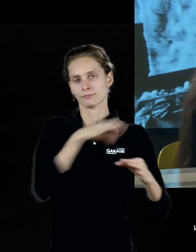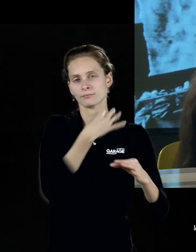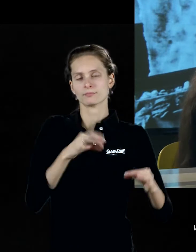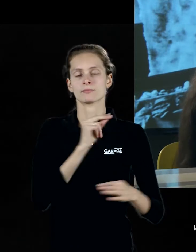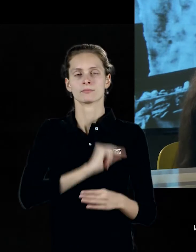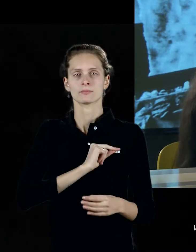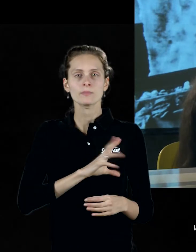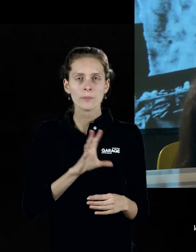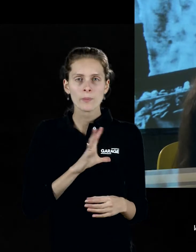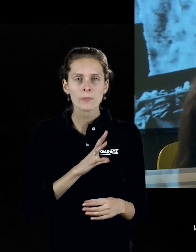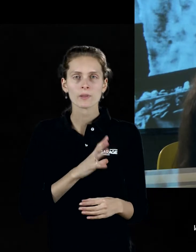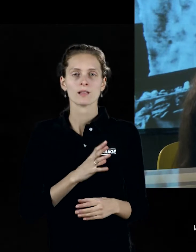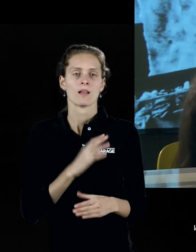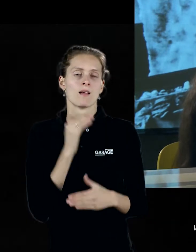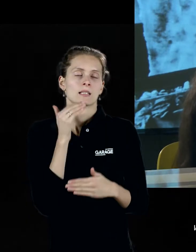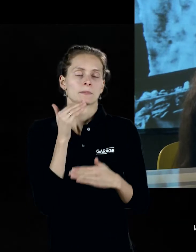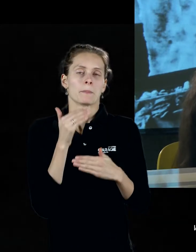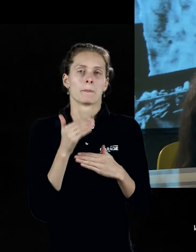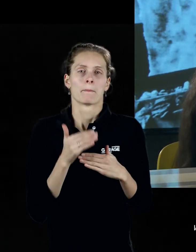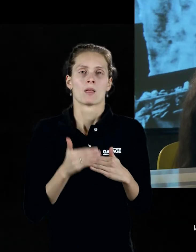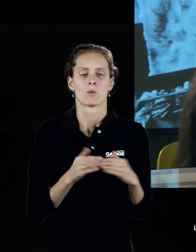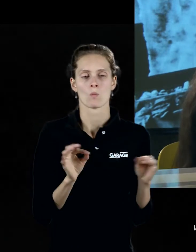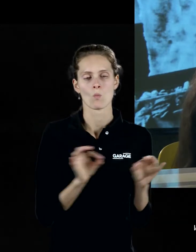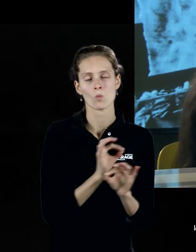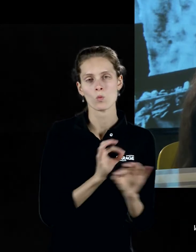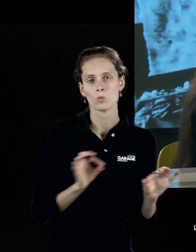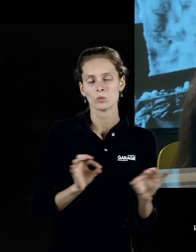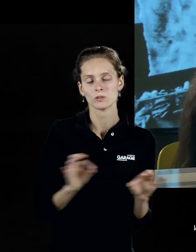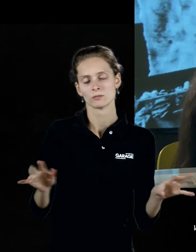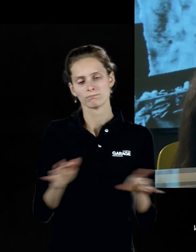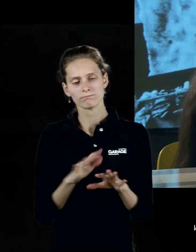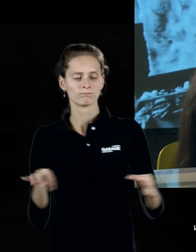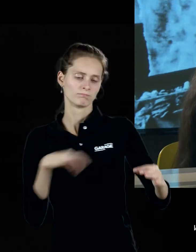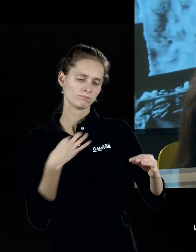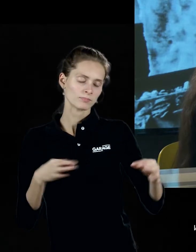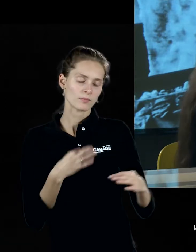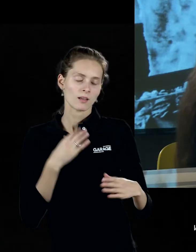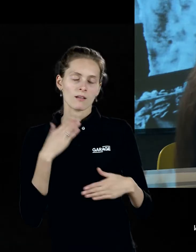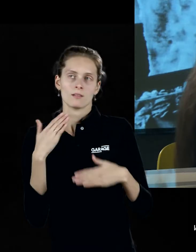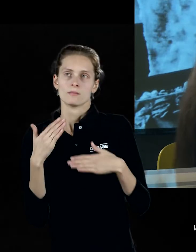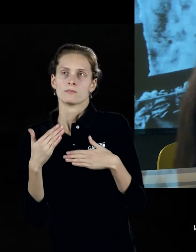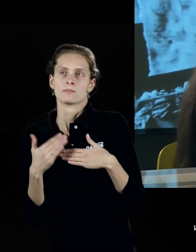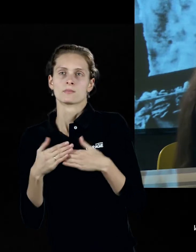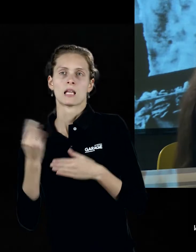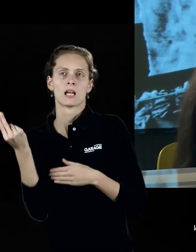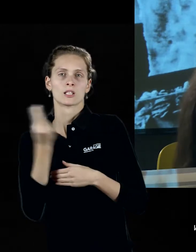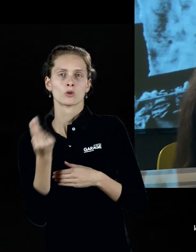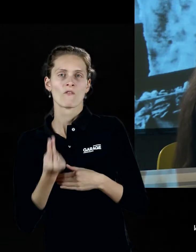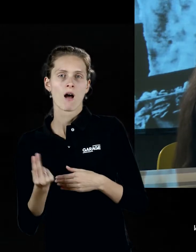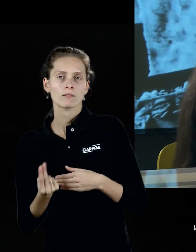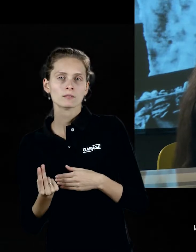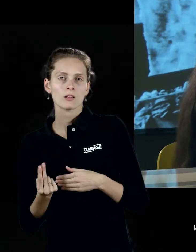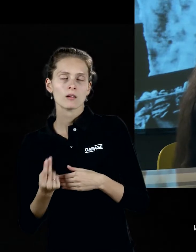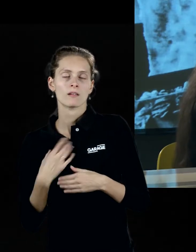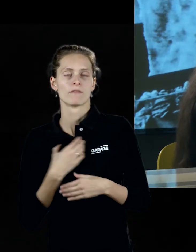само сближение музыки и игры на музыкальных инструментах с живописью, с рисованием было для него очень важно.